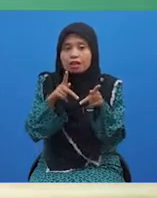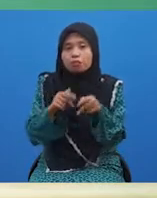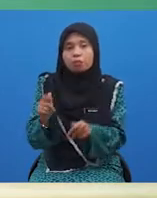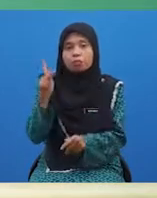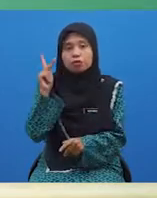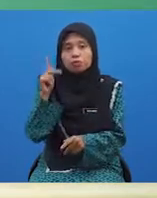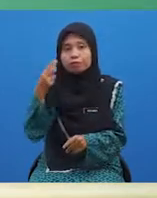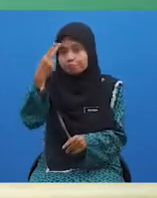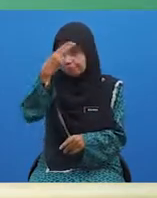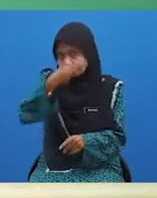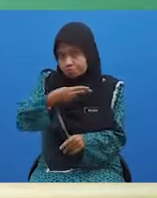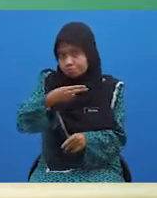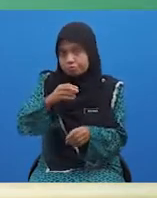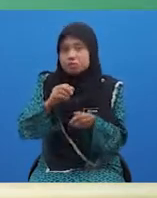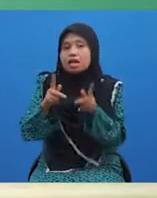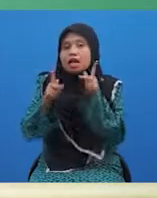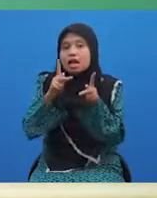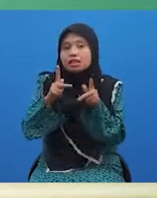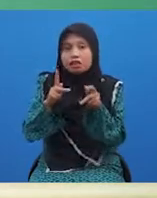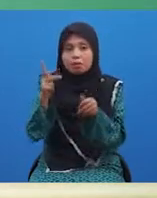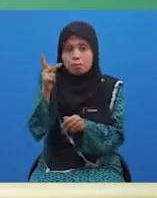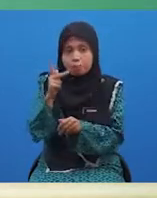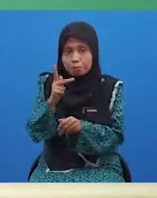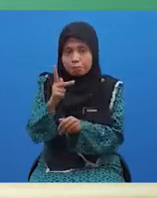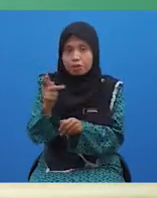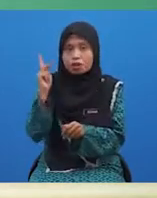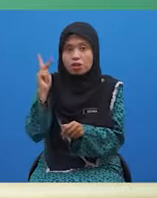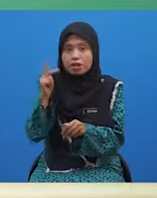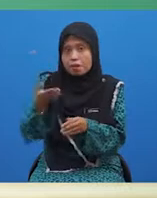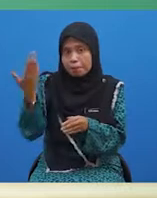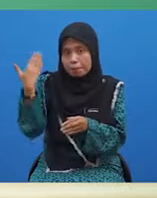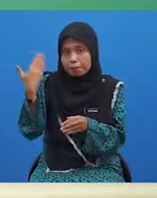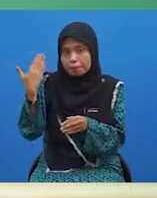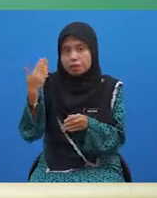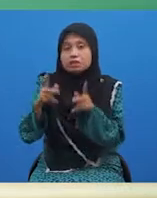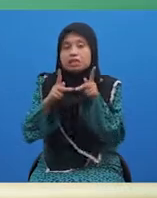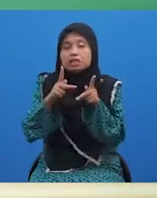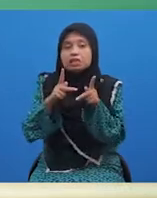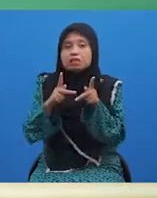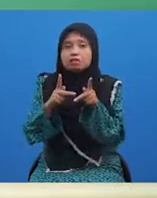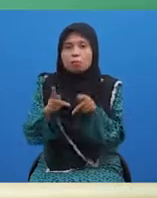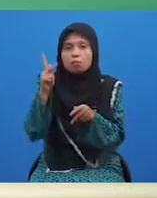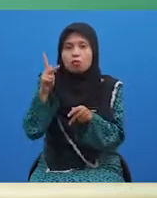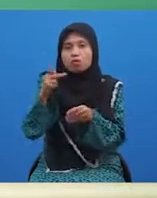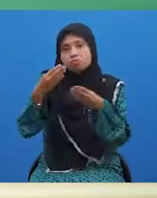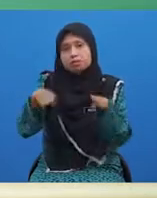penguat hadapan, dua kata penguat belakang dan tiga kata penguat bebas.